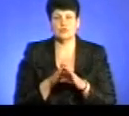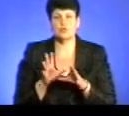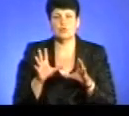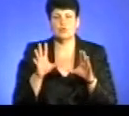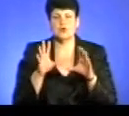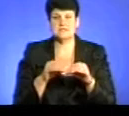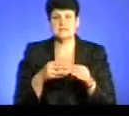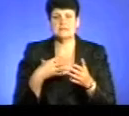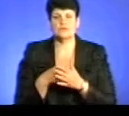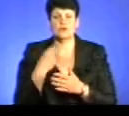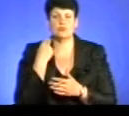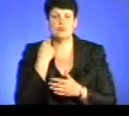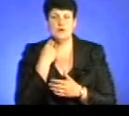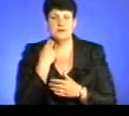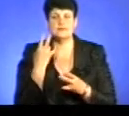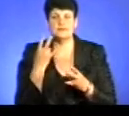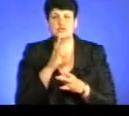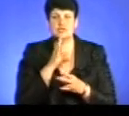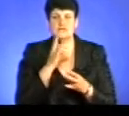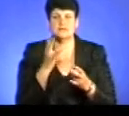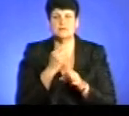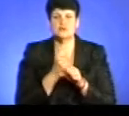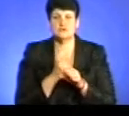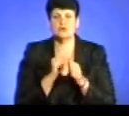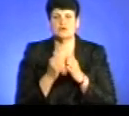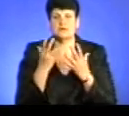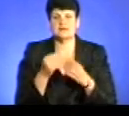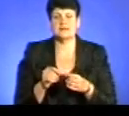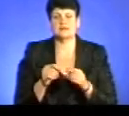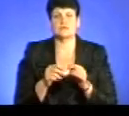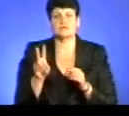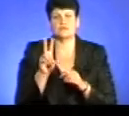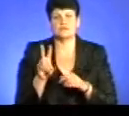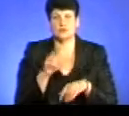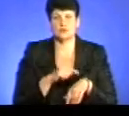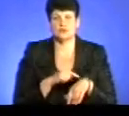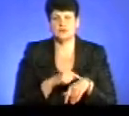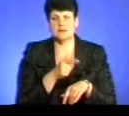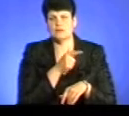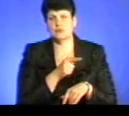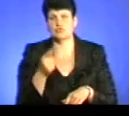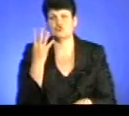свої борги по аліментах, жінці доведеться працювати щодня по дві години впродовж майже чотирьох років.